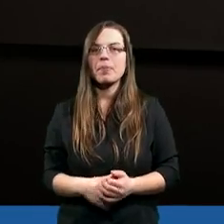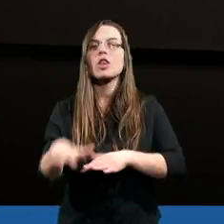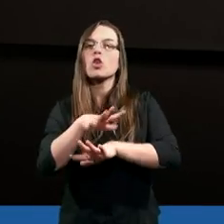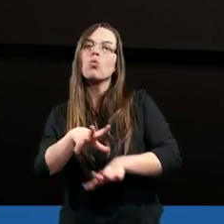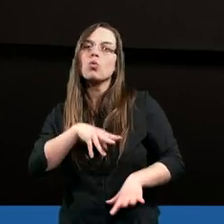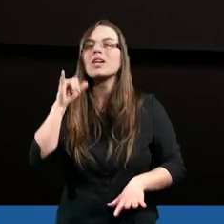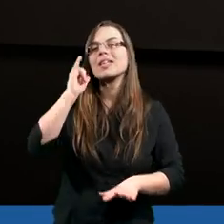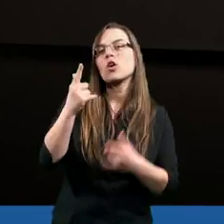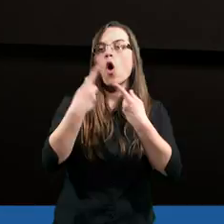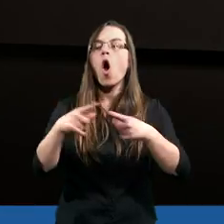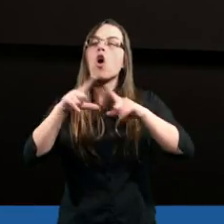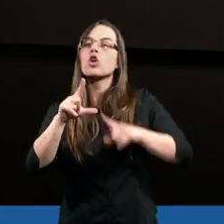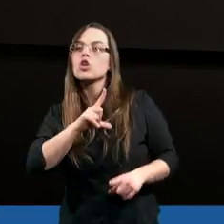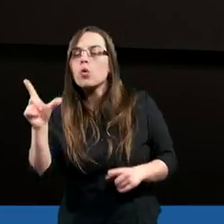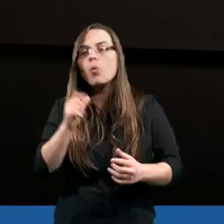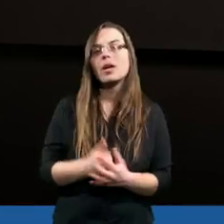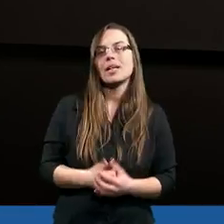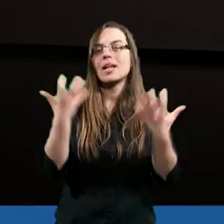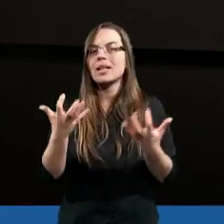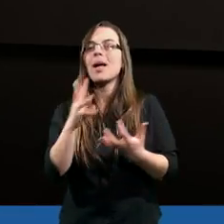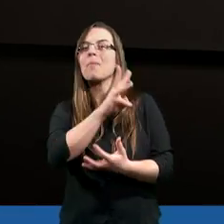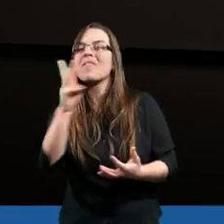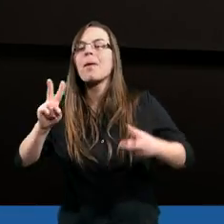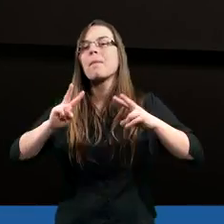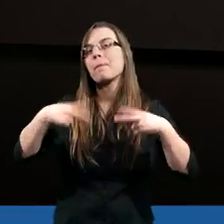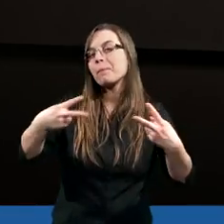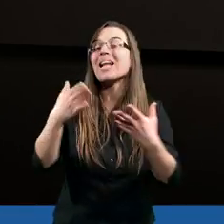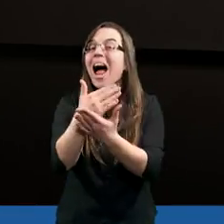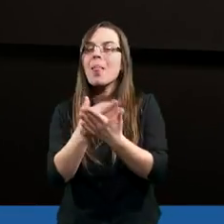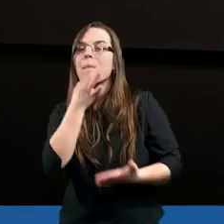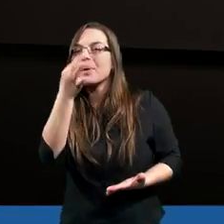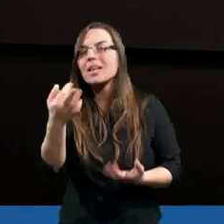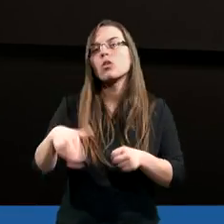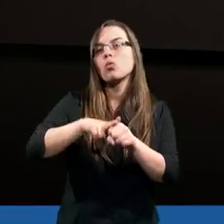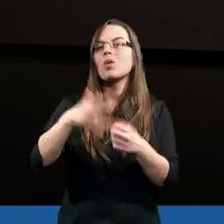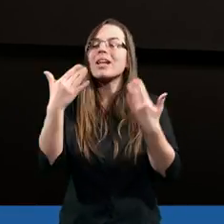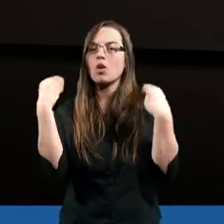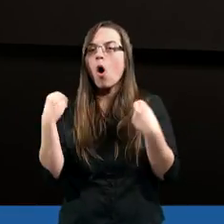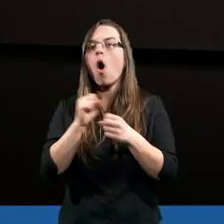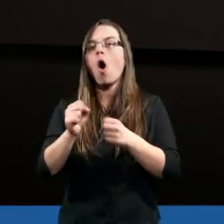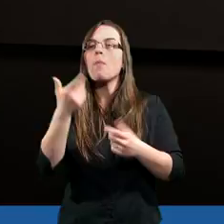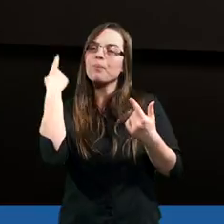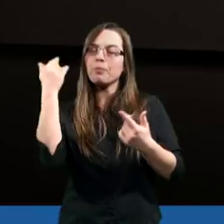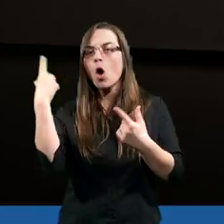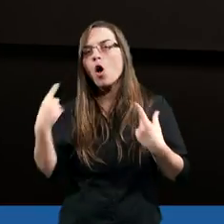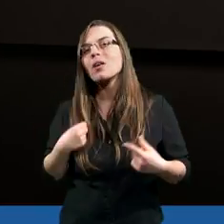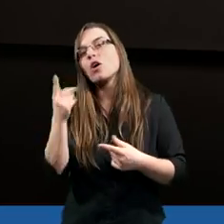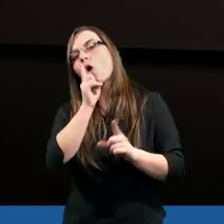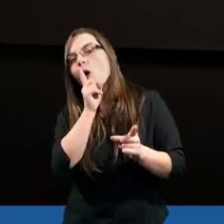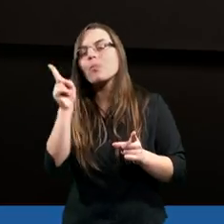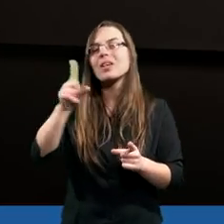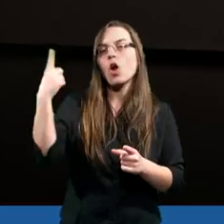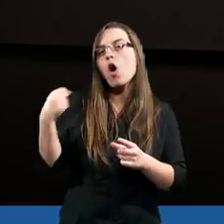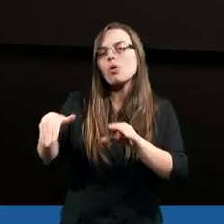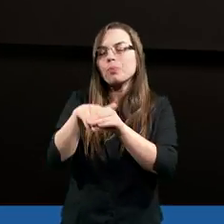Duch Święty i Kościół. Chciałbym Wam przekazać pytanie, które kiedyś otrzymałem podczas rozmowy z